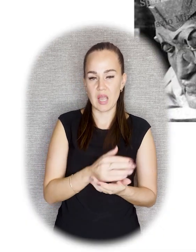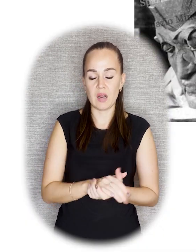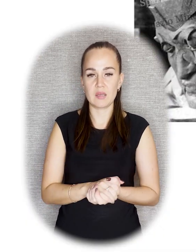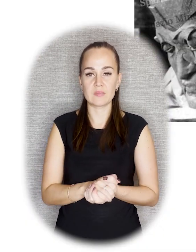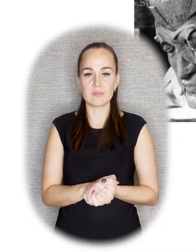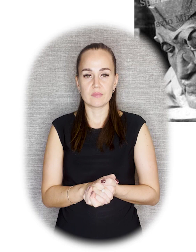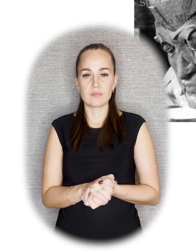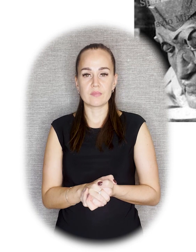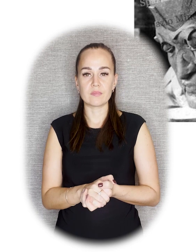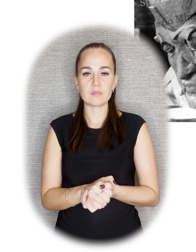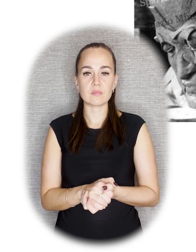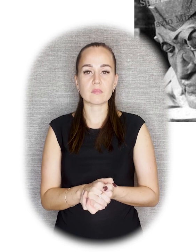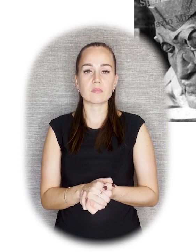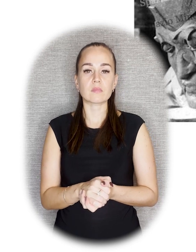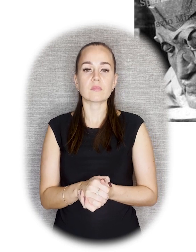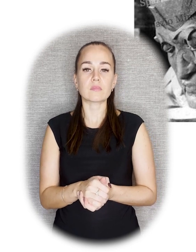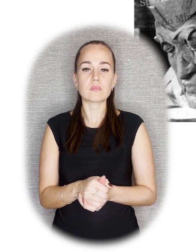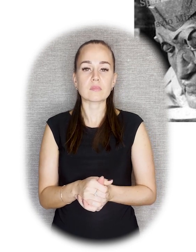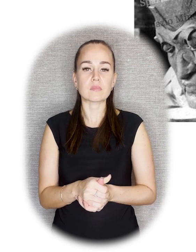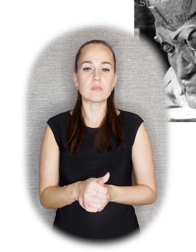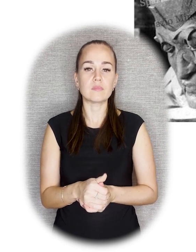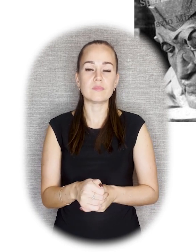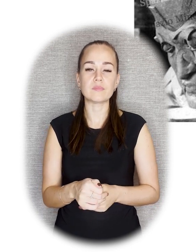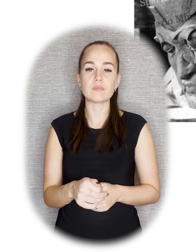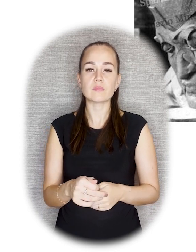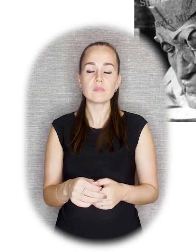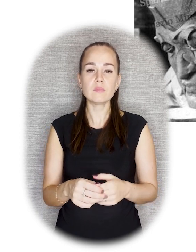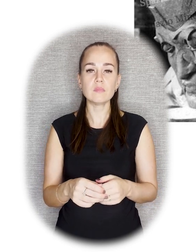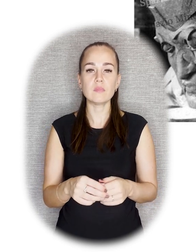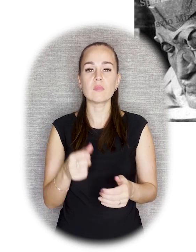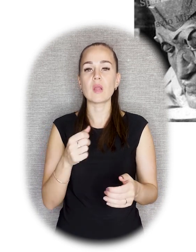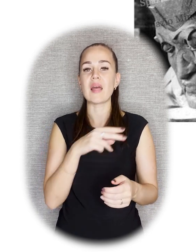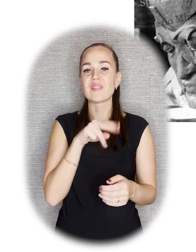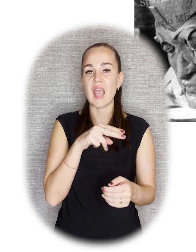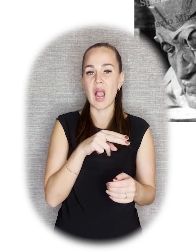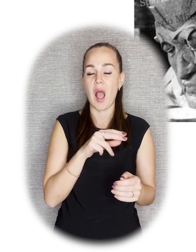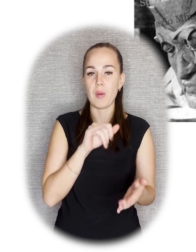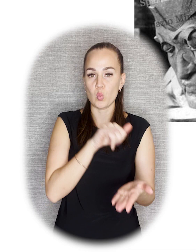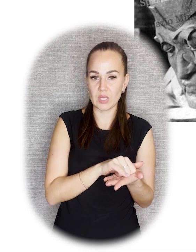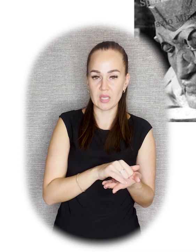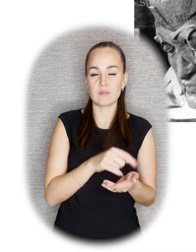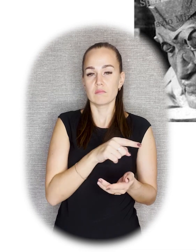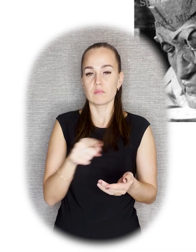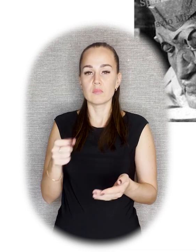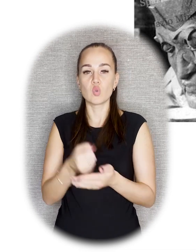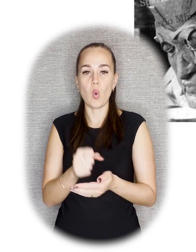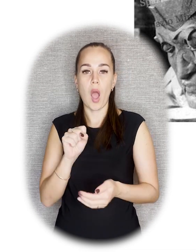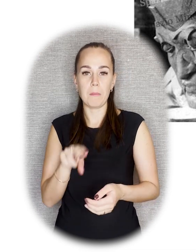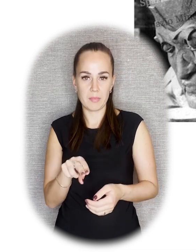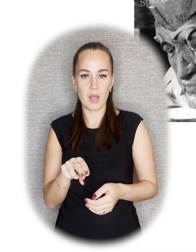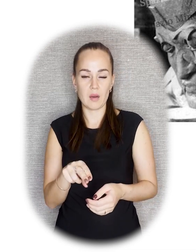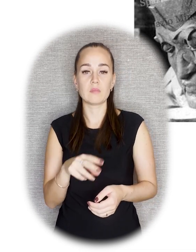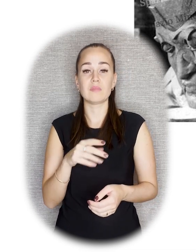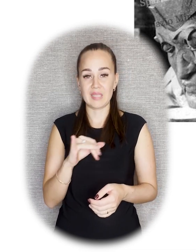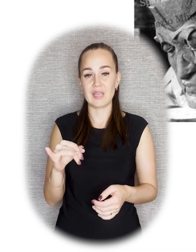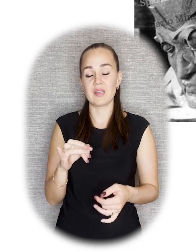Луначарского, который говорит, что он был немедленно снят. Но на самом деле не немедленно. Открыт он в декабре, простоял до конца апреля. Тем не менее,